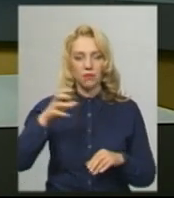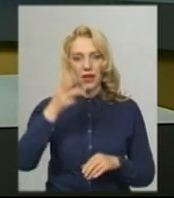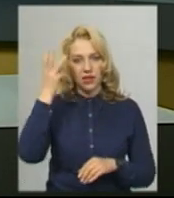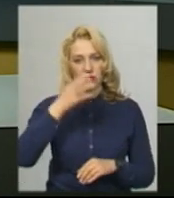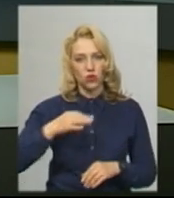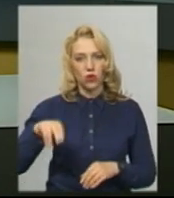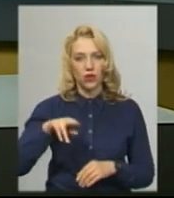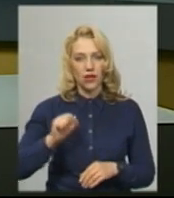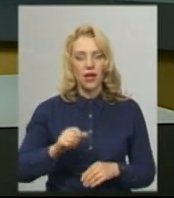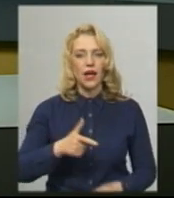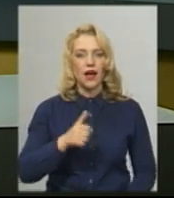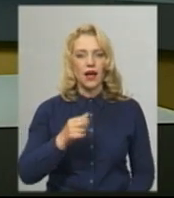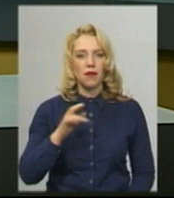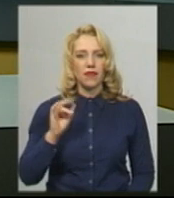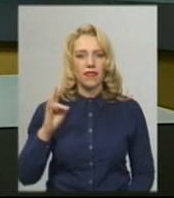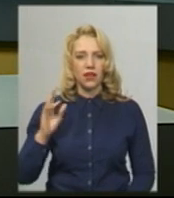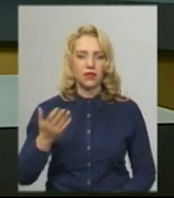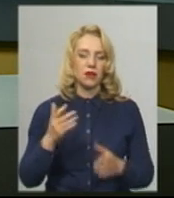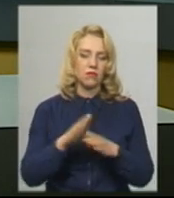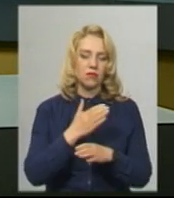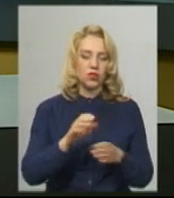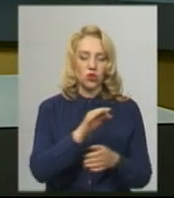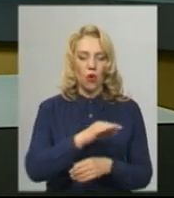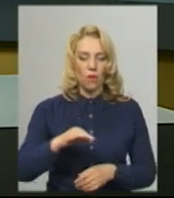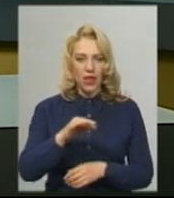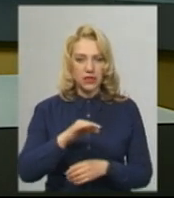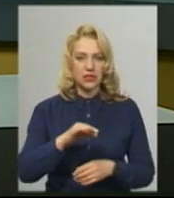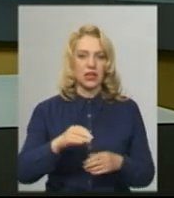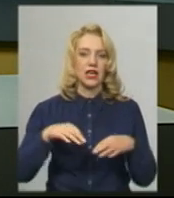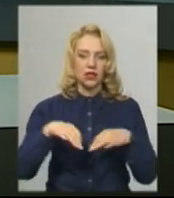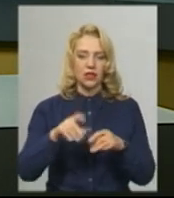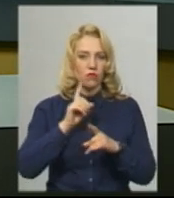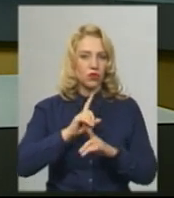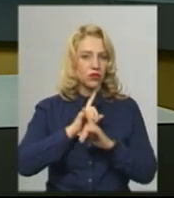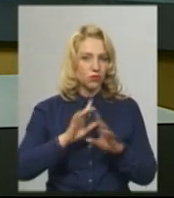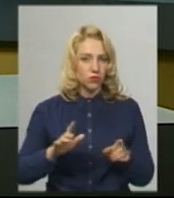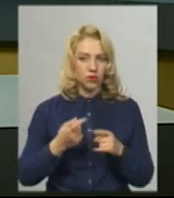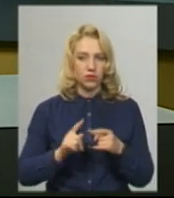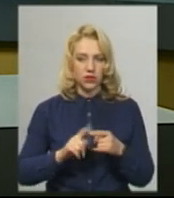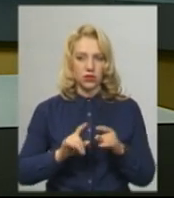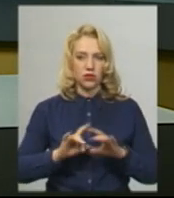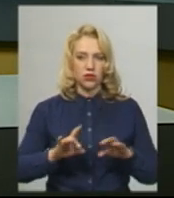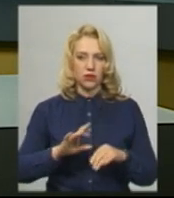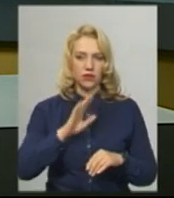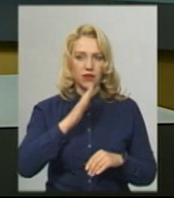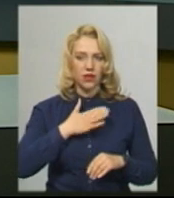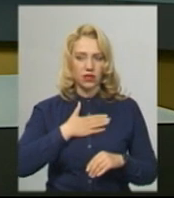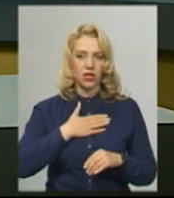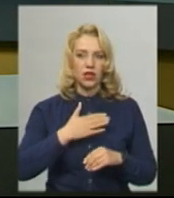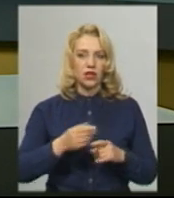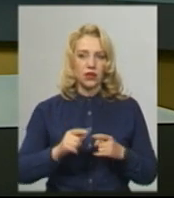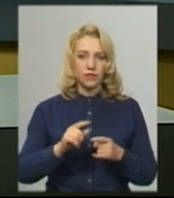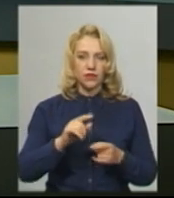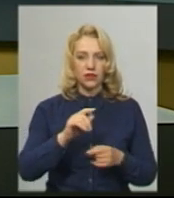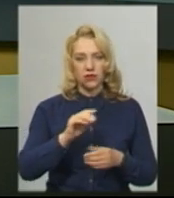Дмитро Габінет. За його словами, міжобласний транспорт поки не курсуватиме. Моя колега Анастасія Збродова побувала на Центральному